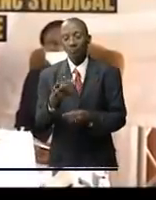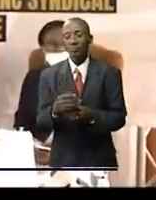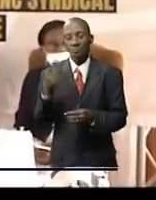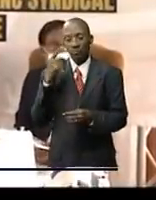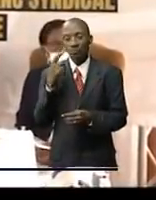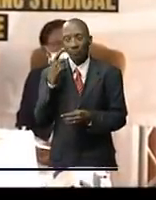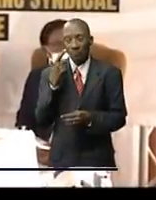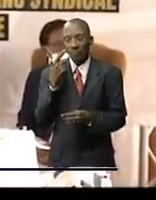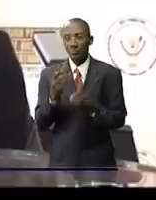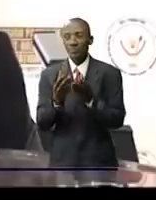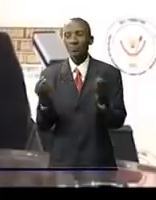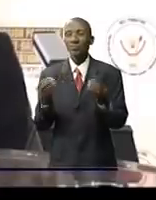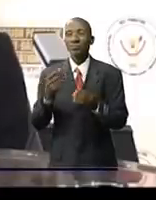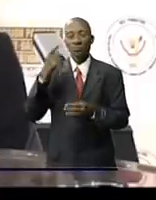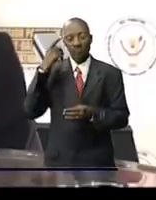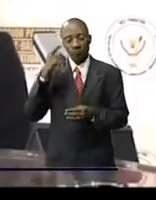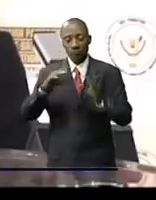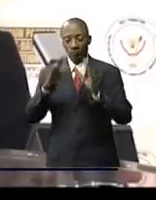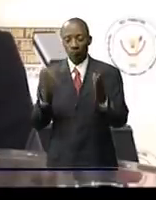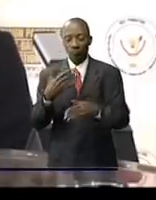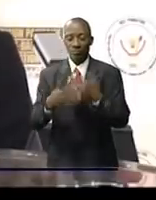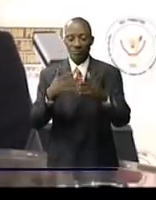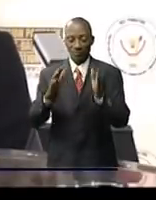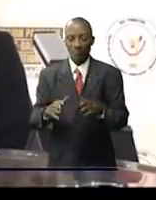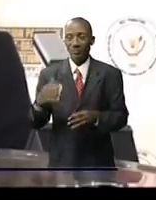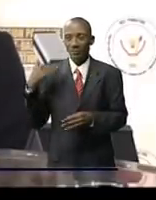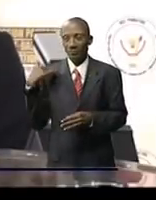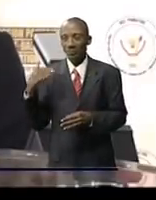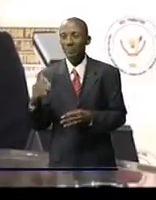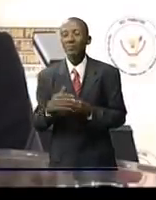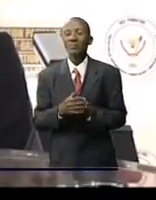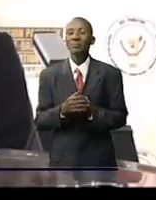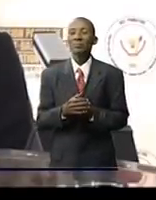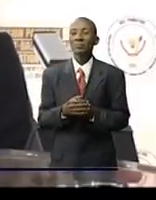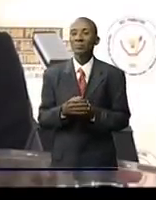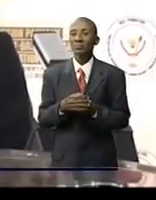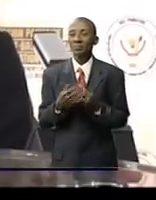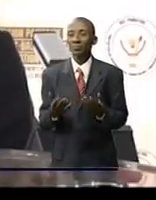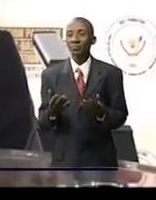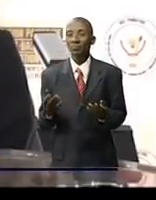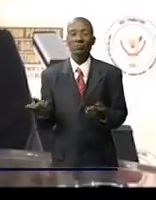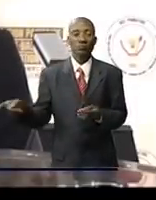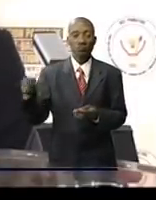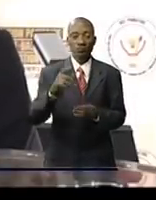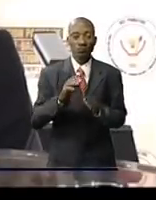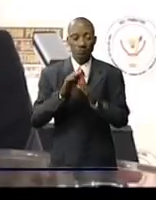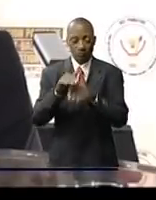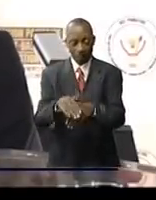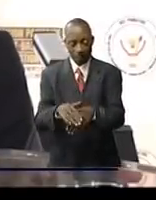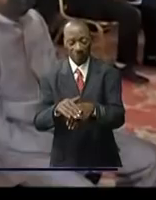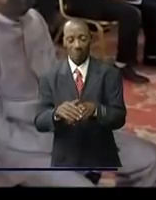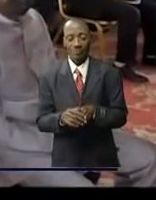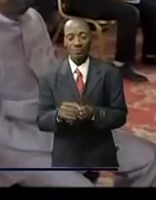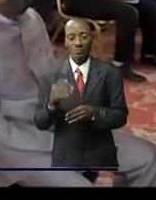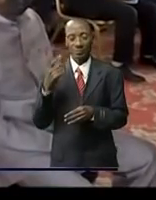l'engagement de combler le déficit de la réglementation qui existe en matière de